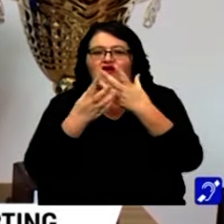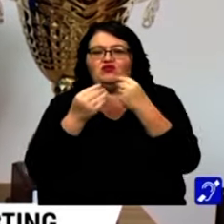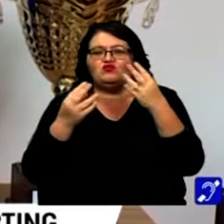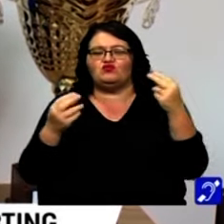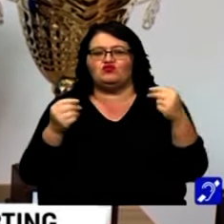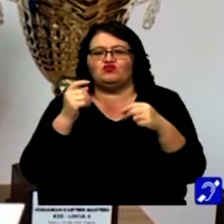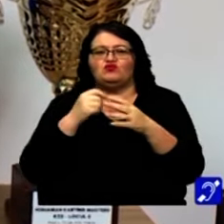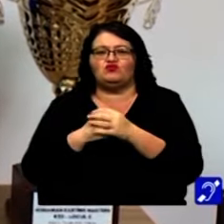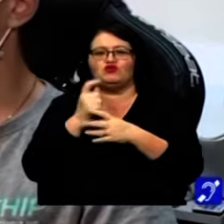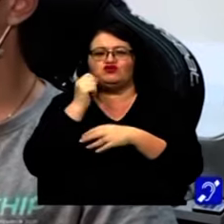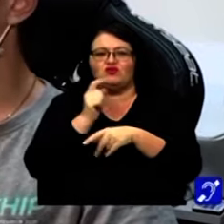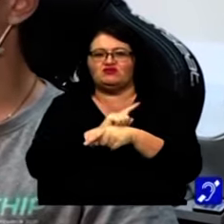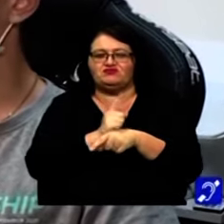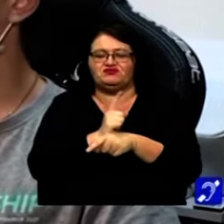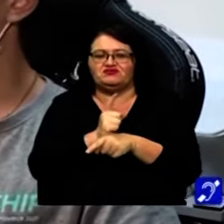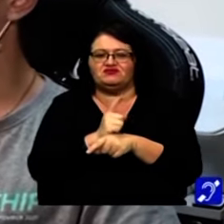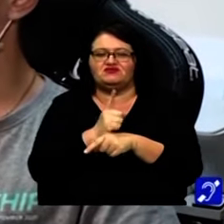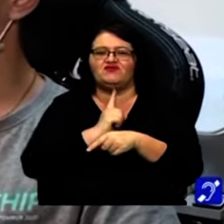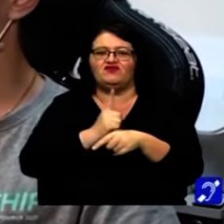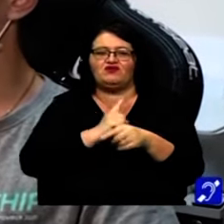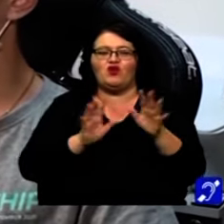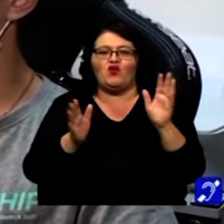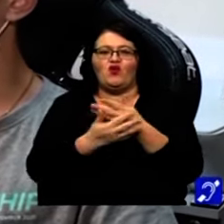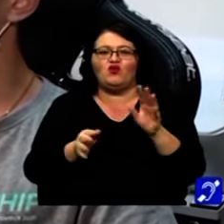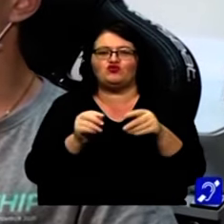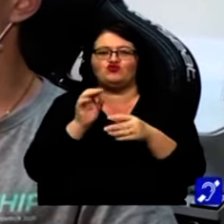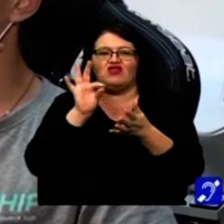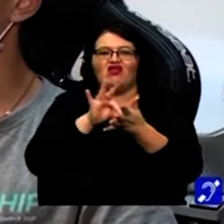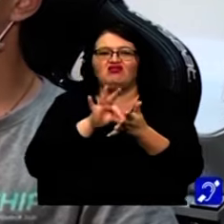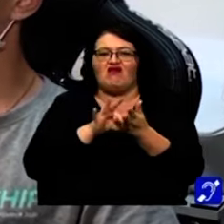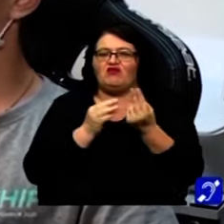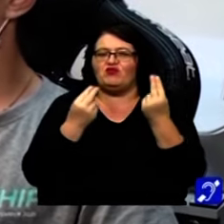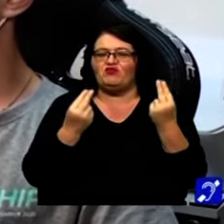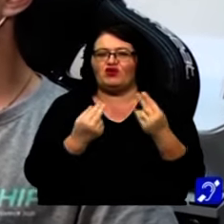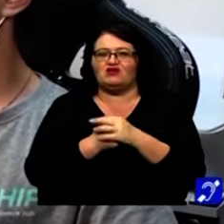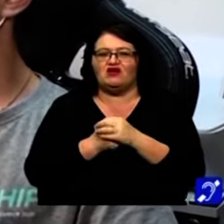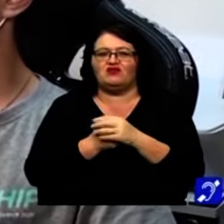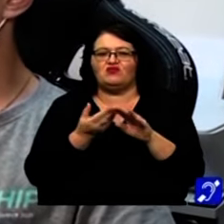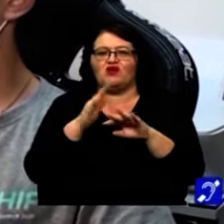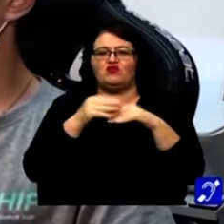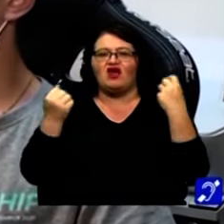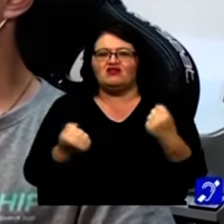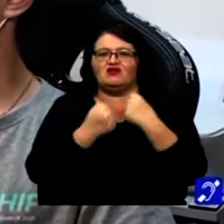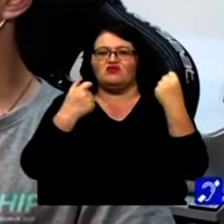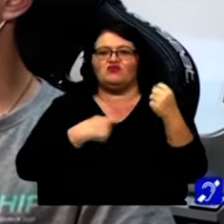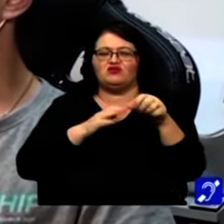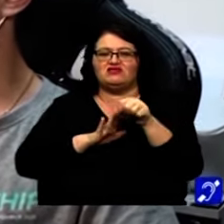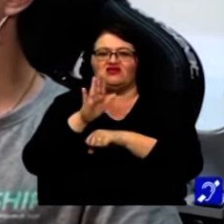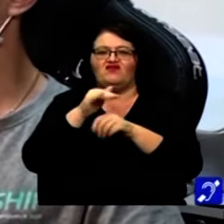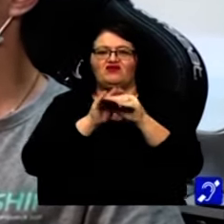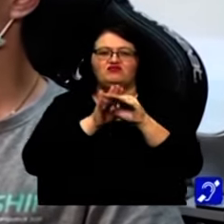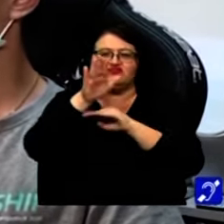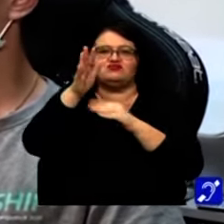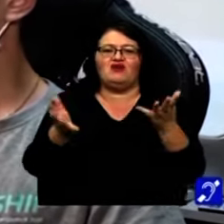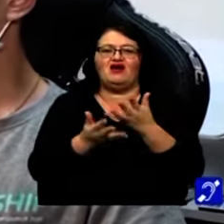mulți piloți într-o zecime de secundă, ceea ce e foarte puțin, orice mic detaliu contează. Și cu cât mai mult antrenament, cu atât poți să devin mai constant și mai